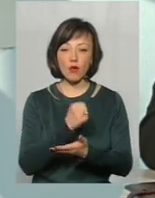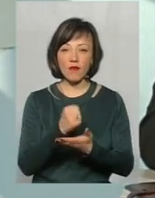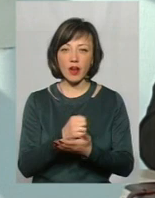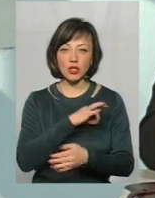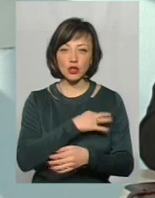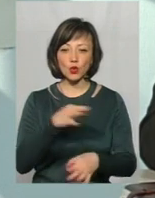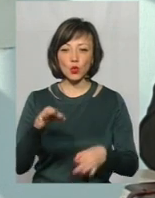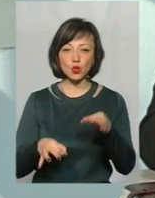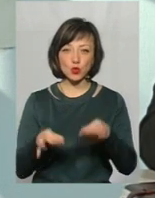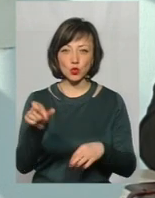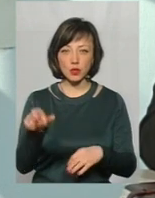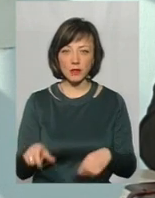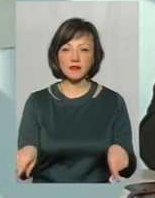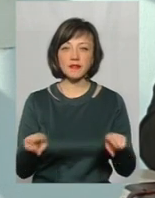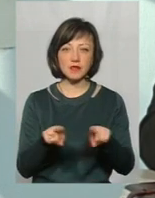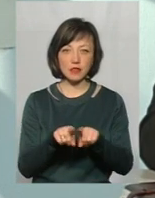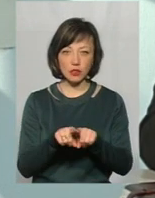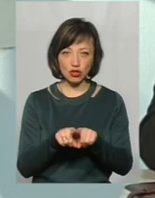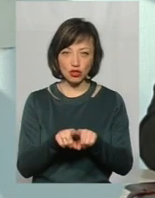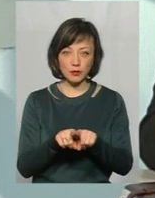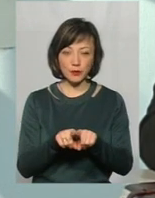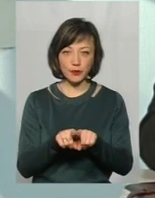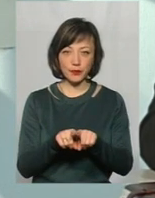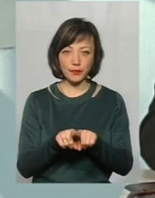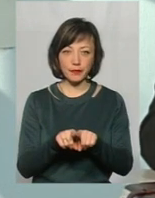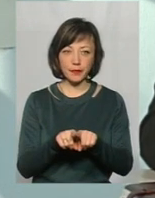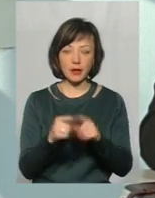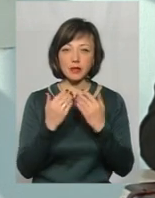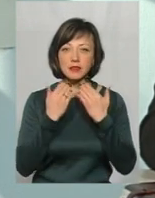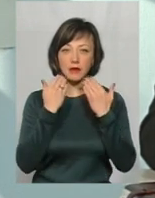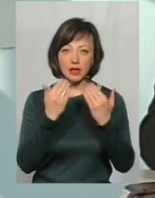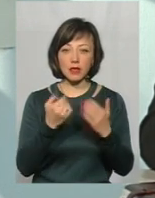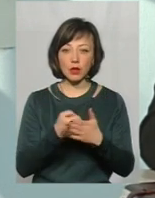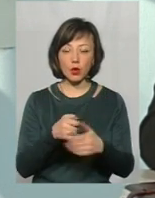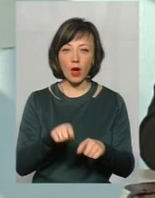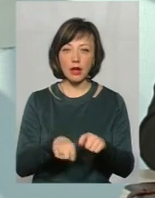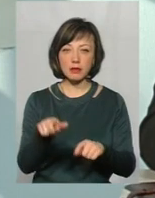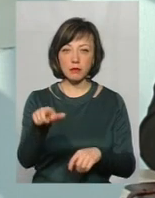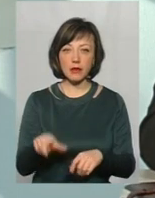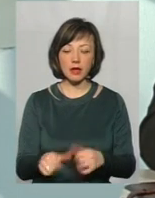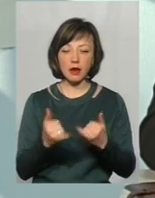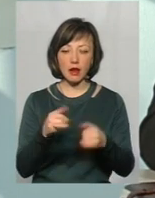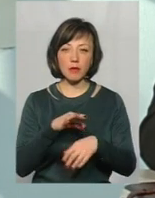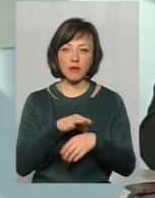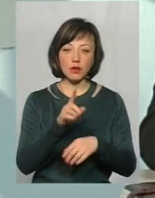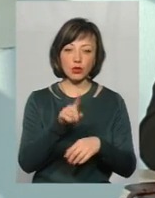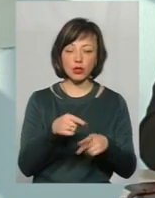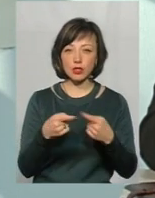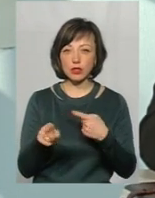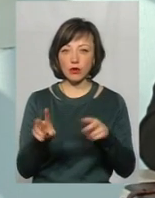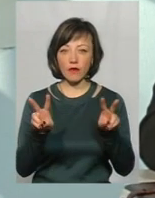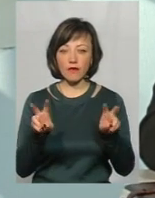все ж звернеться до того експерта чи експертної установи для проведення того чи іншого виду